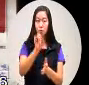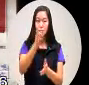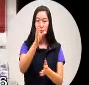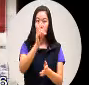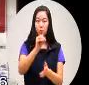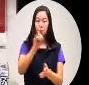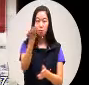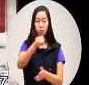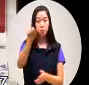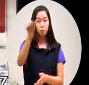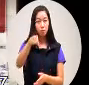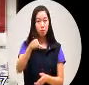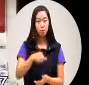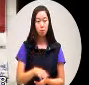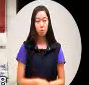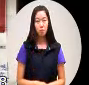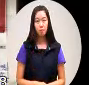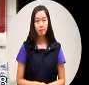五千块